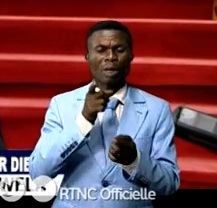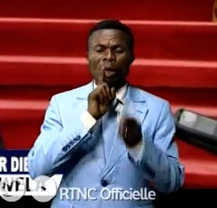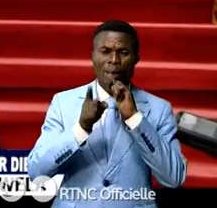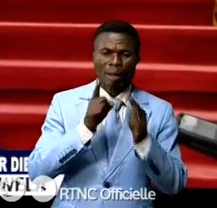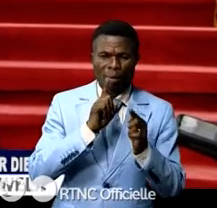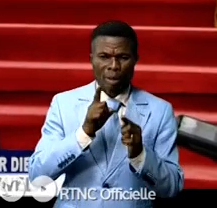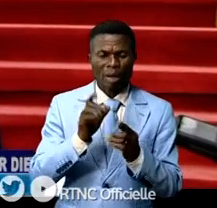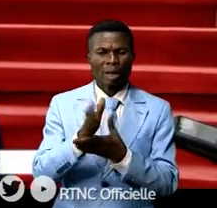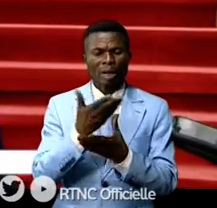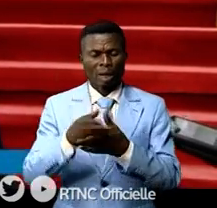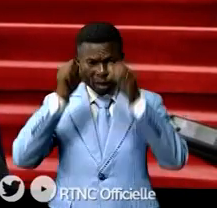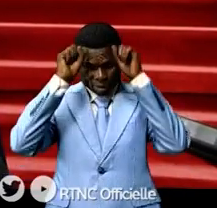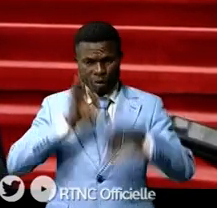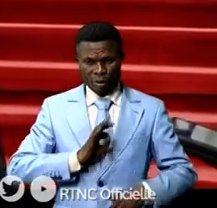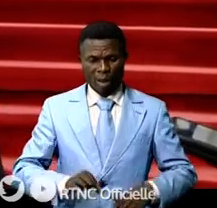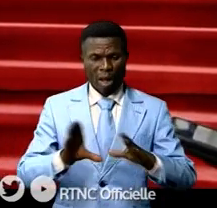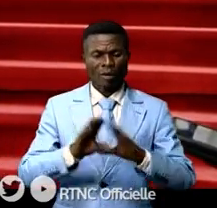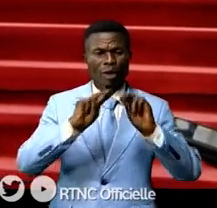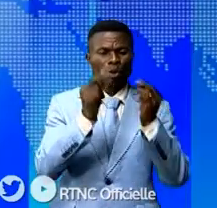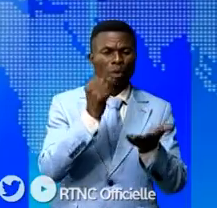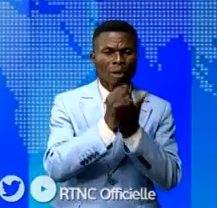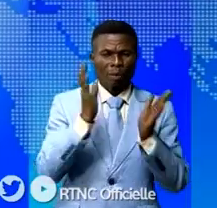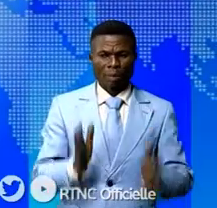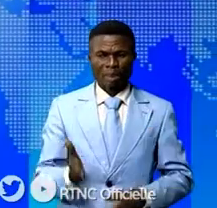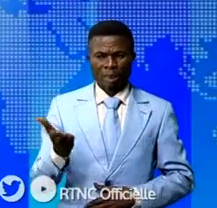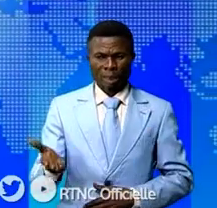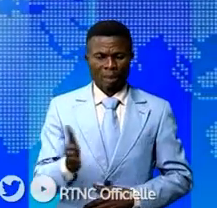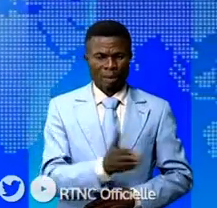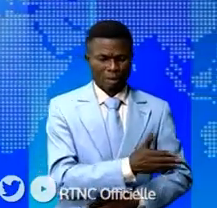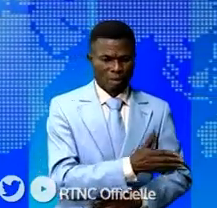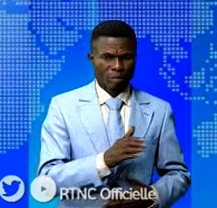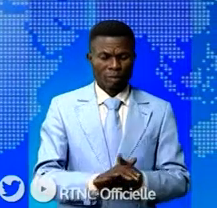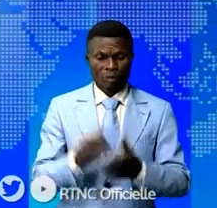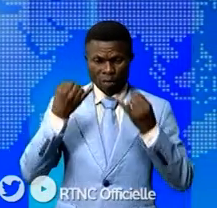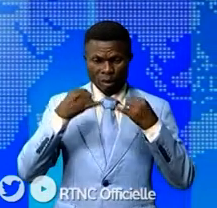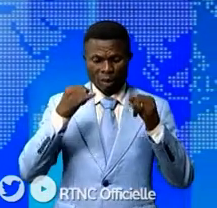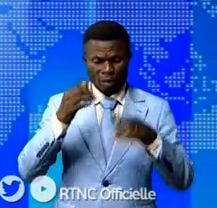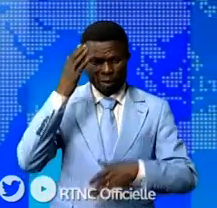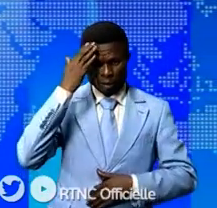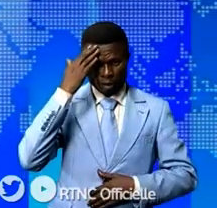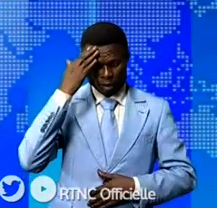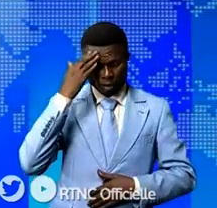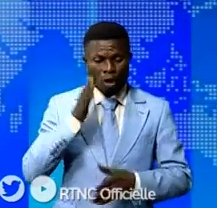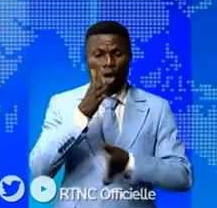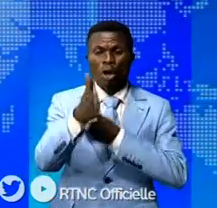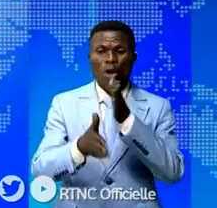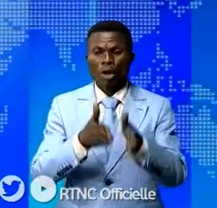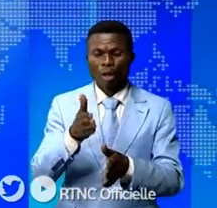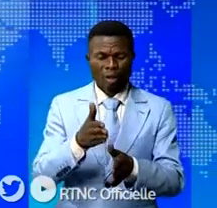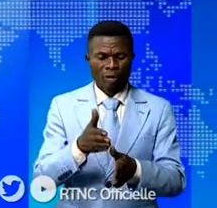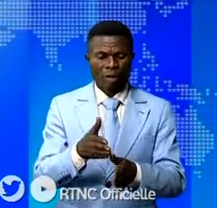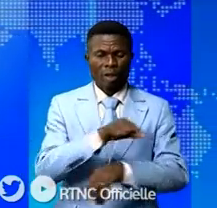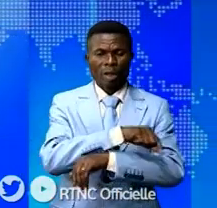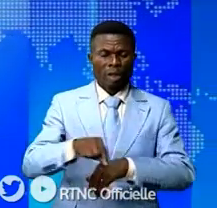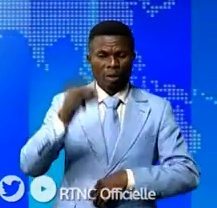qui ont eu lieu entre le chef d'État et le corps diplomatique. Dans l'actualité, sachez également que le détournement présumé au